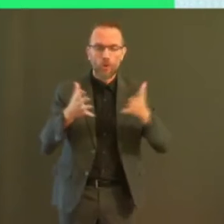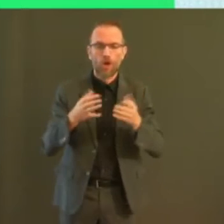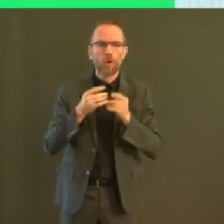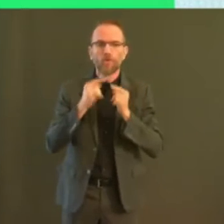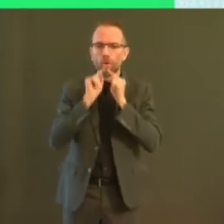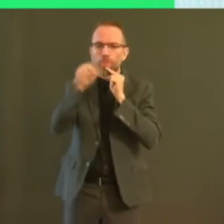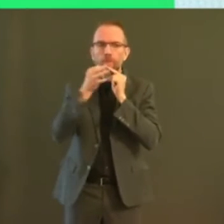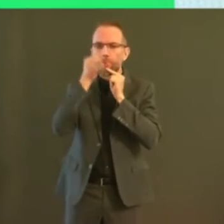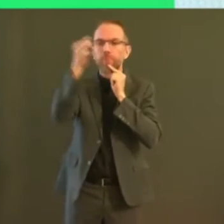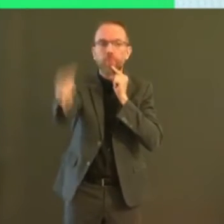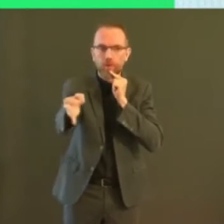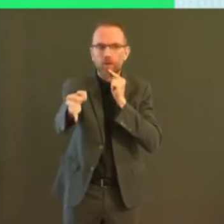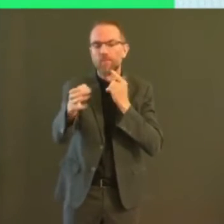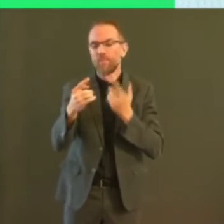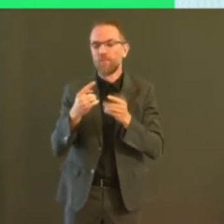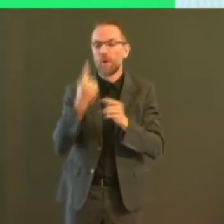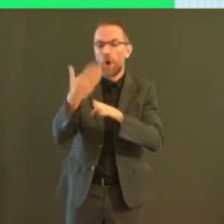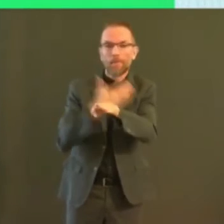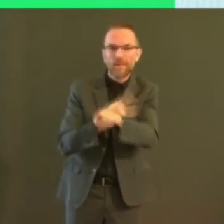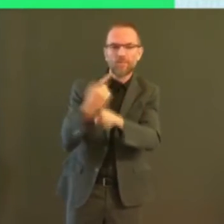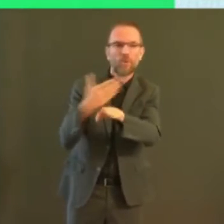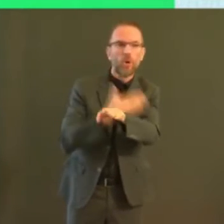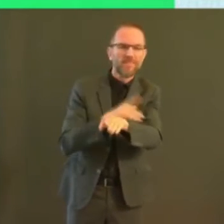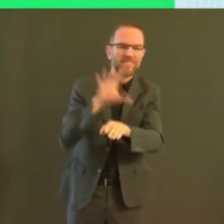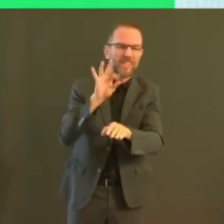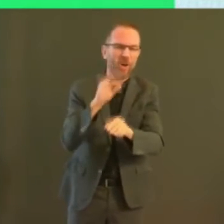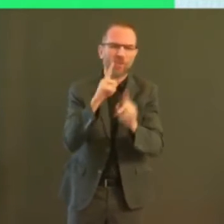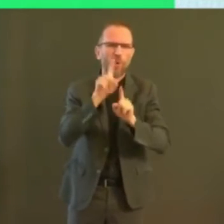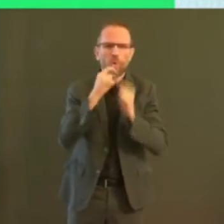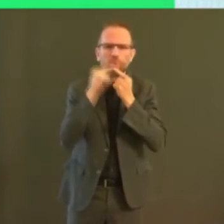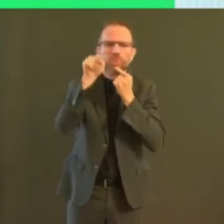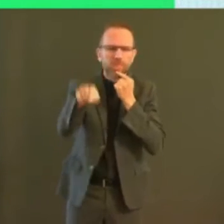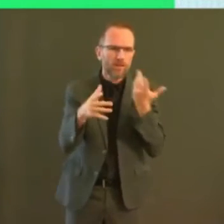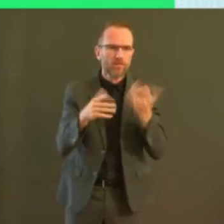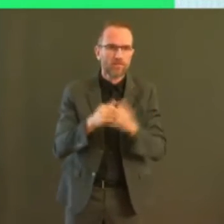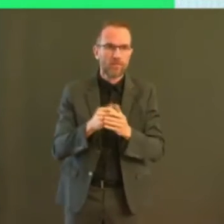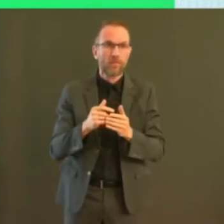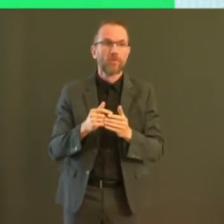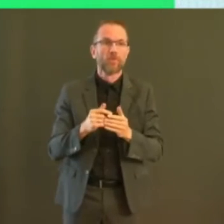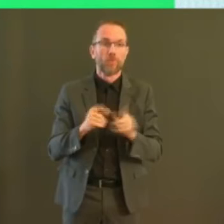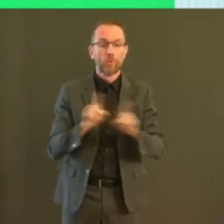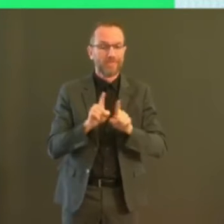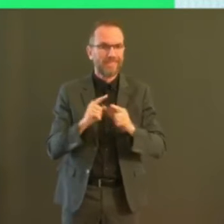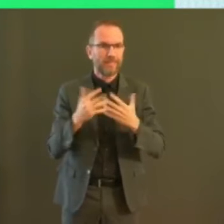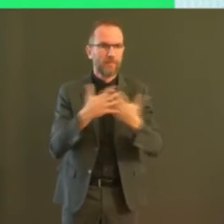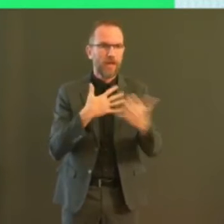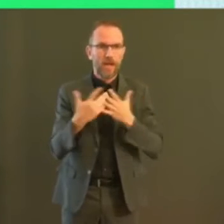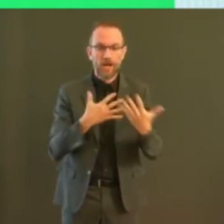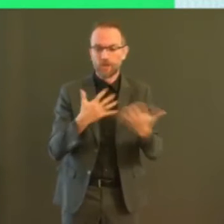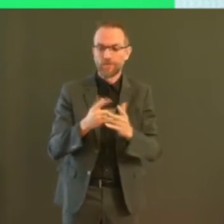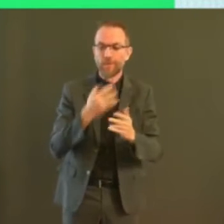en tout cas dans les circonstances climatiques que nous connaissons dans nos régions, et par le transfert lié aux mains qui auraient touché ces gouttelettes.